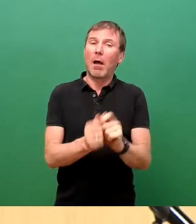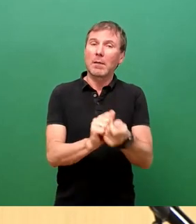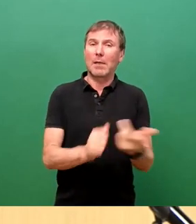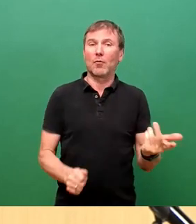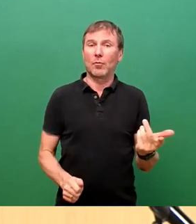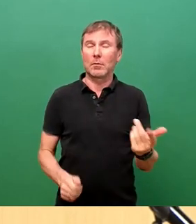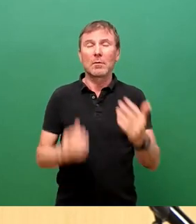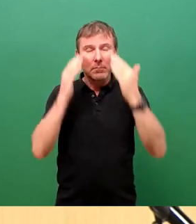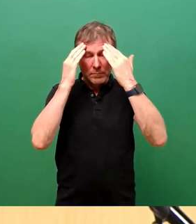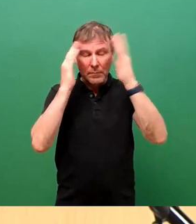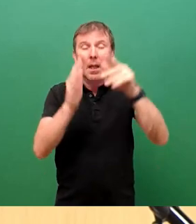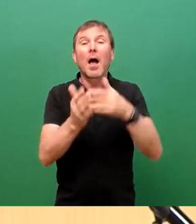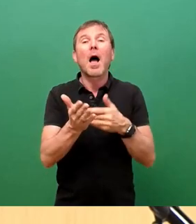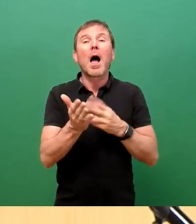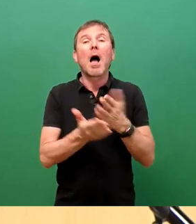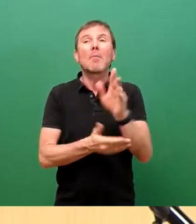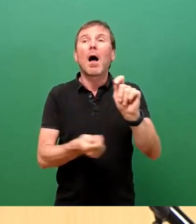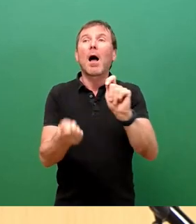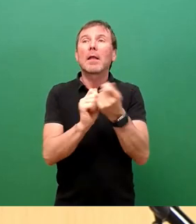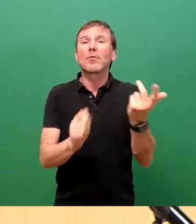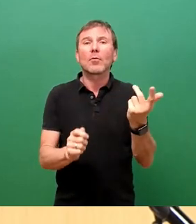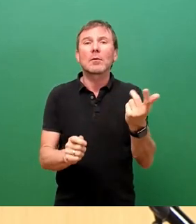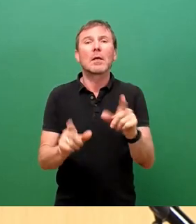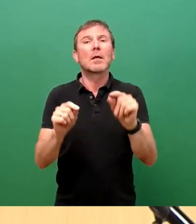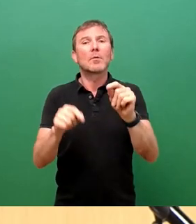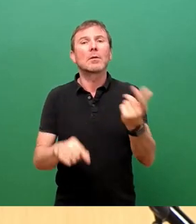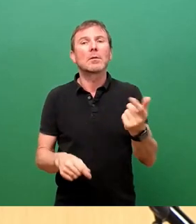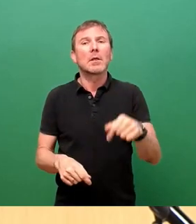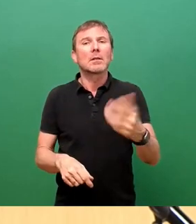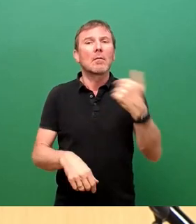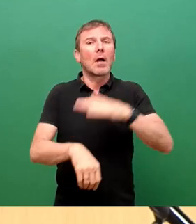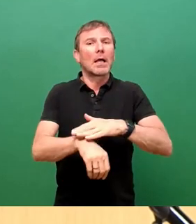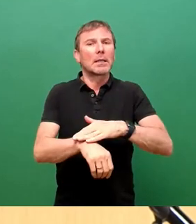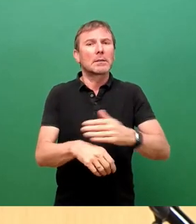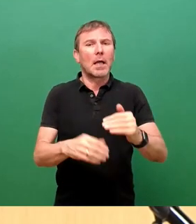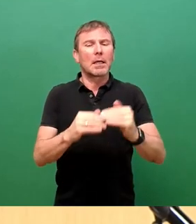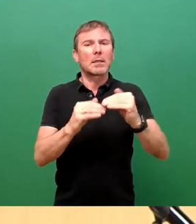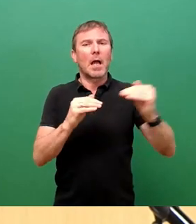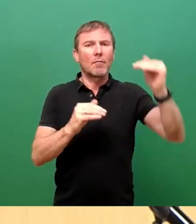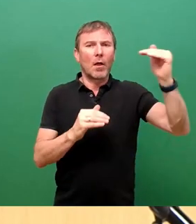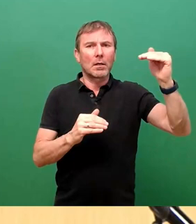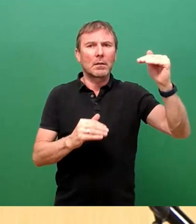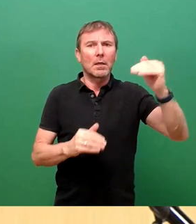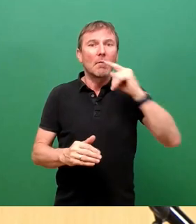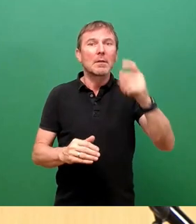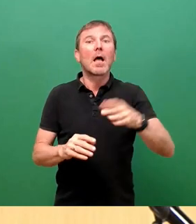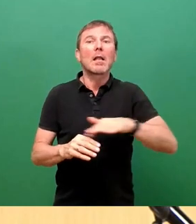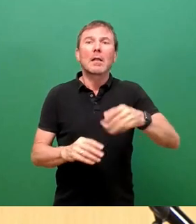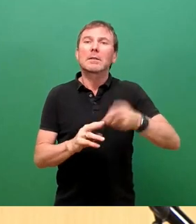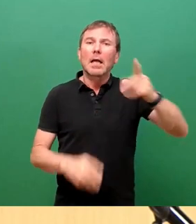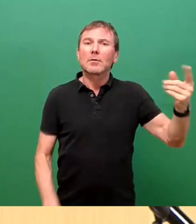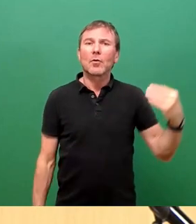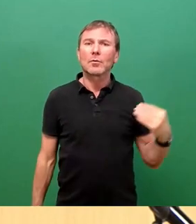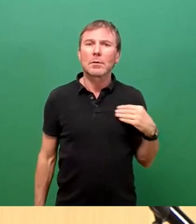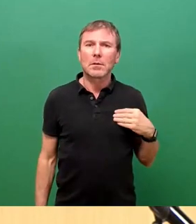Planänderungen, es klingt ja schon wieder, als wenn wir dann unter Umständen eine zweite Offenlage gehen müssen. Und das ist das nächste Bestürzende, dass die Landesdirektion gesagt hat, es ist